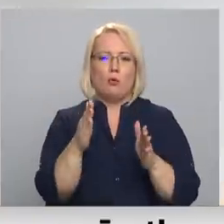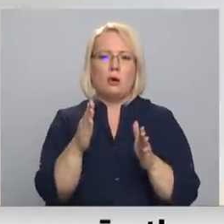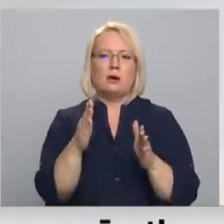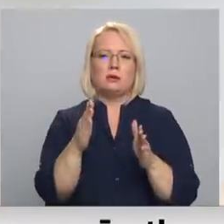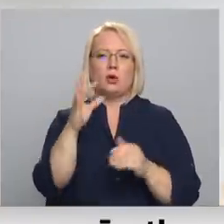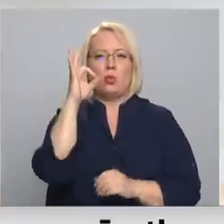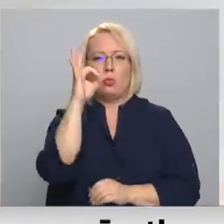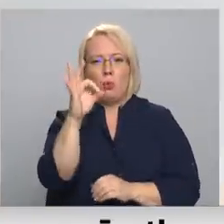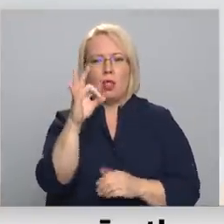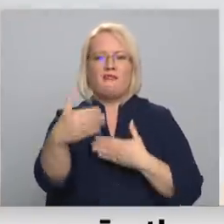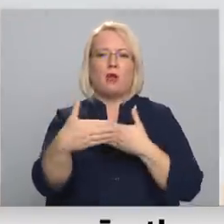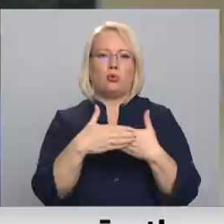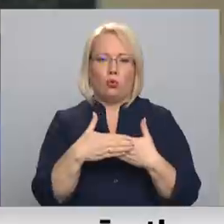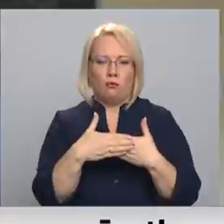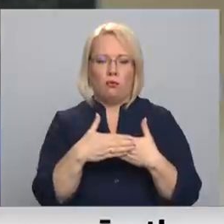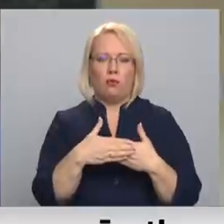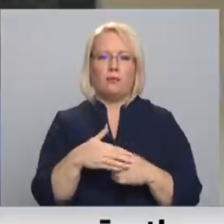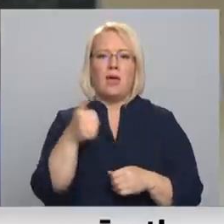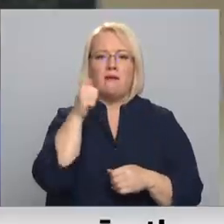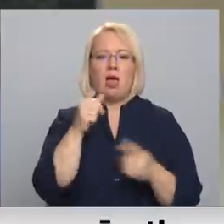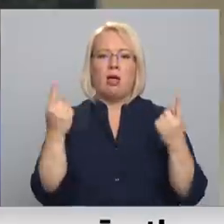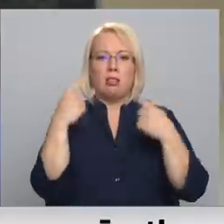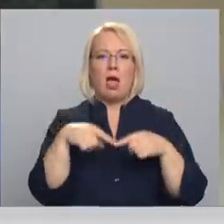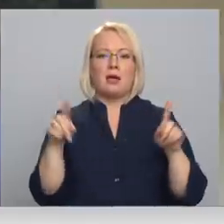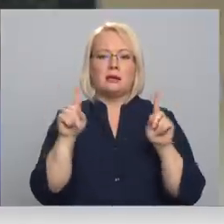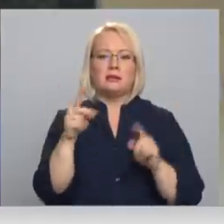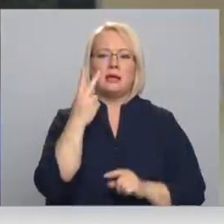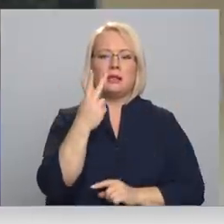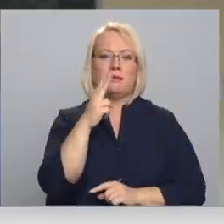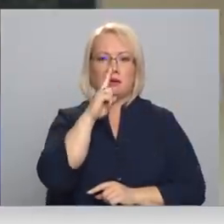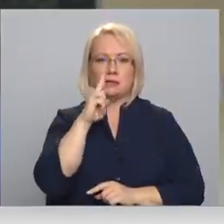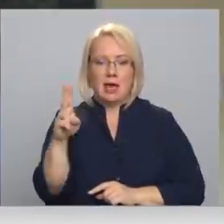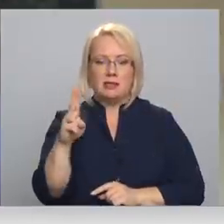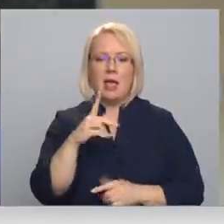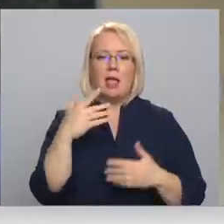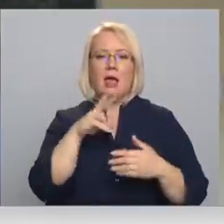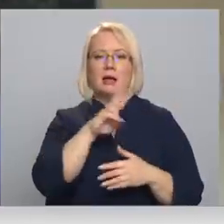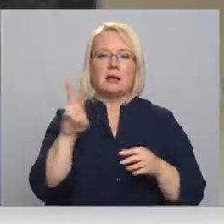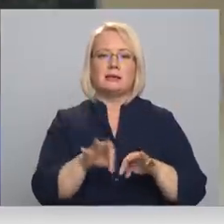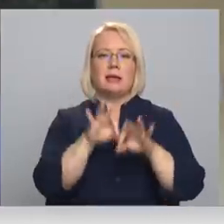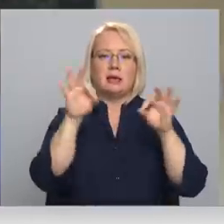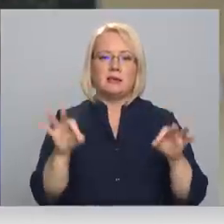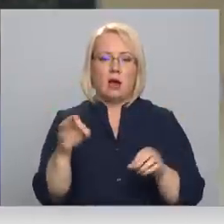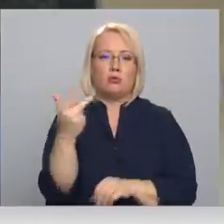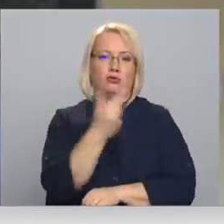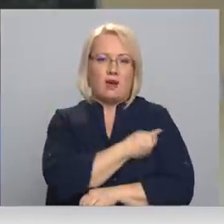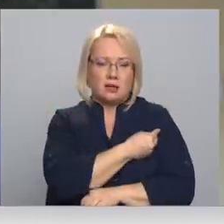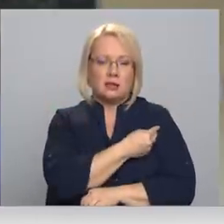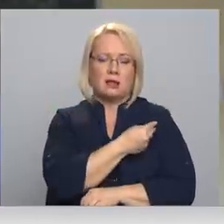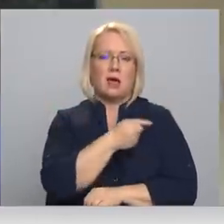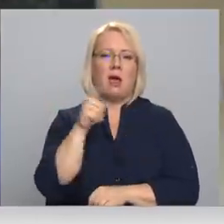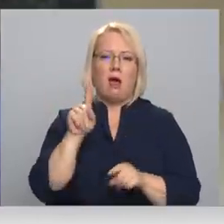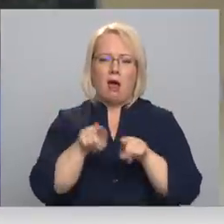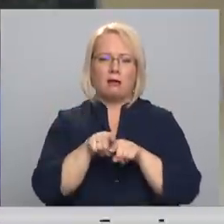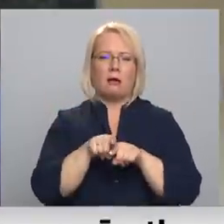nulle vai tuvutai. Vēl jau laicīgi ir divas nedēļas, bet tie, kas ir iesākuši vakcinācijas procesu, noteikti ir